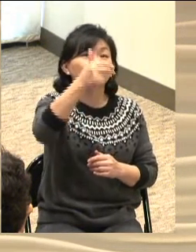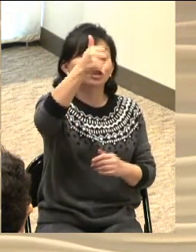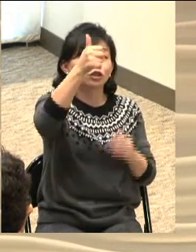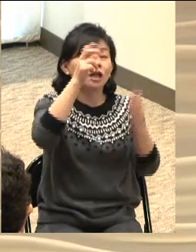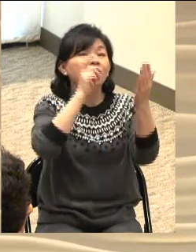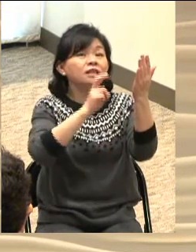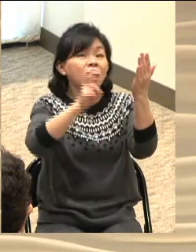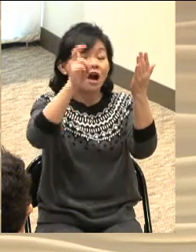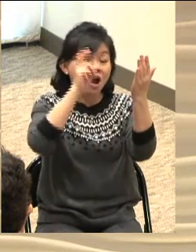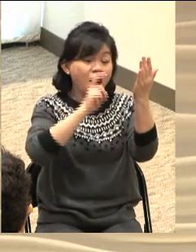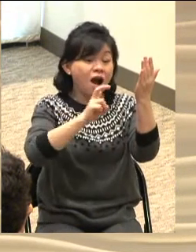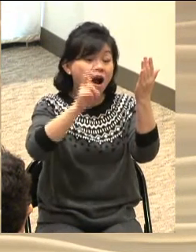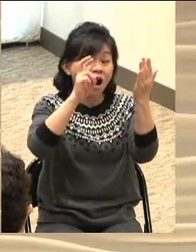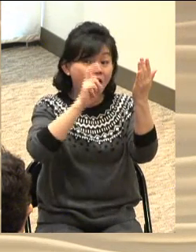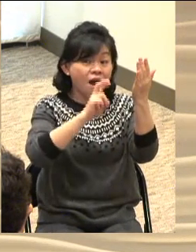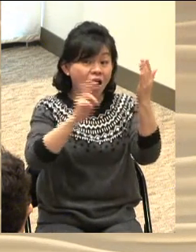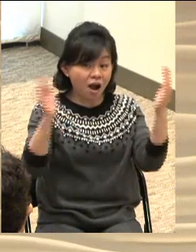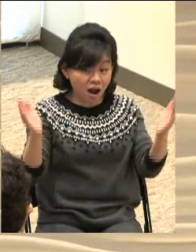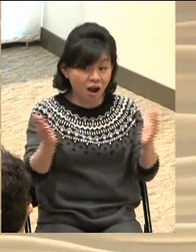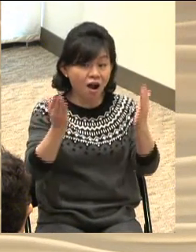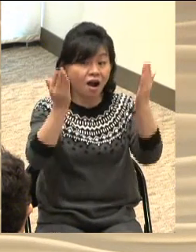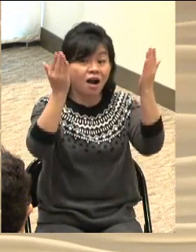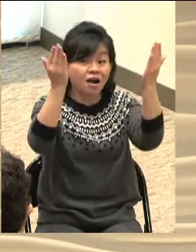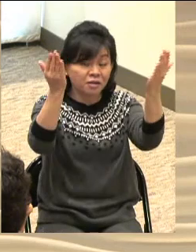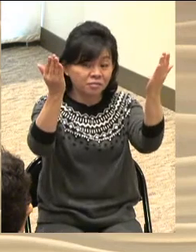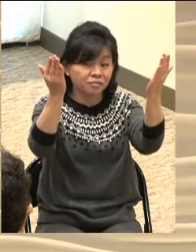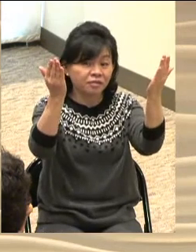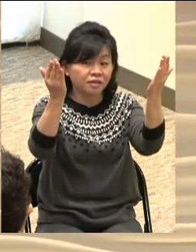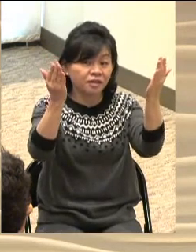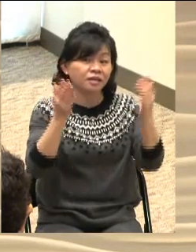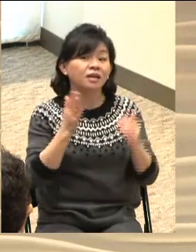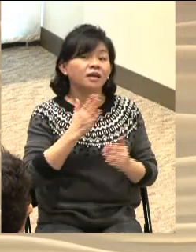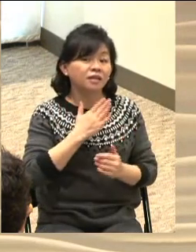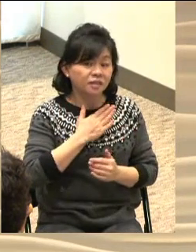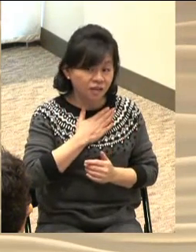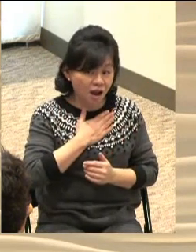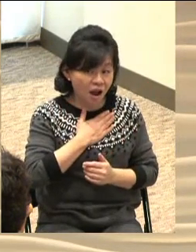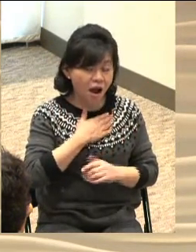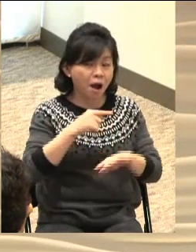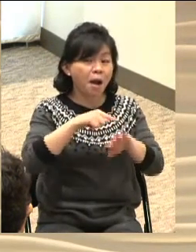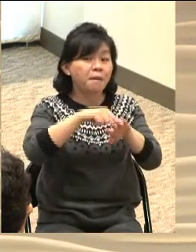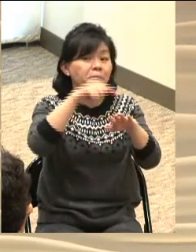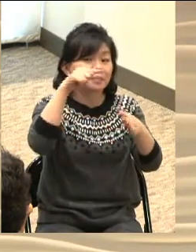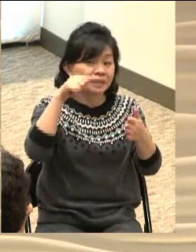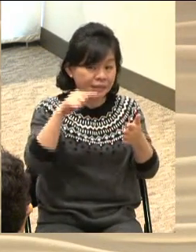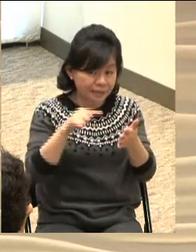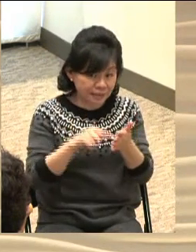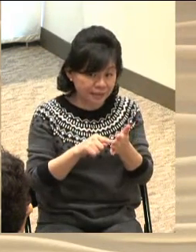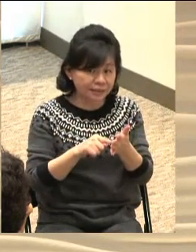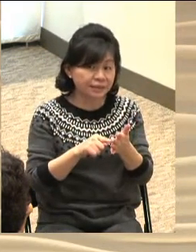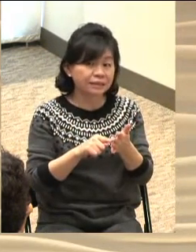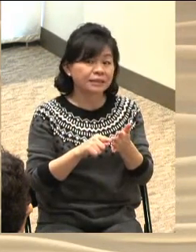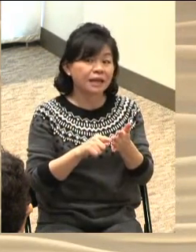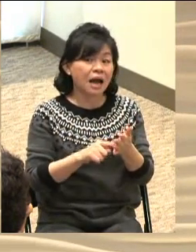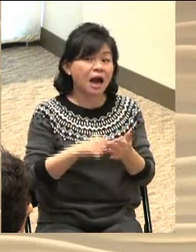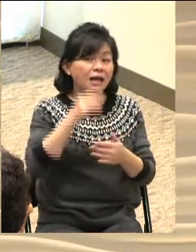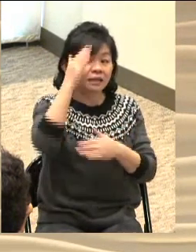찬양하며 내 마음이